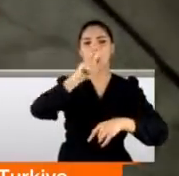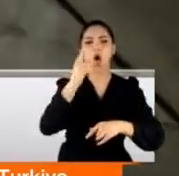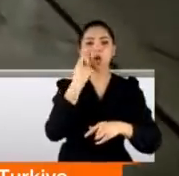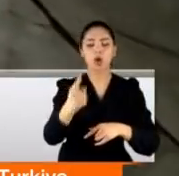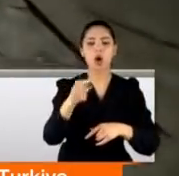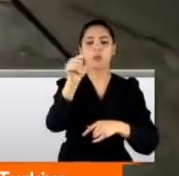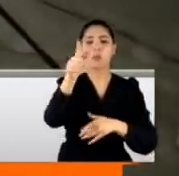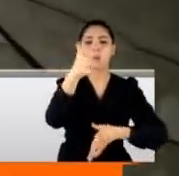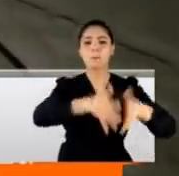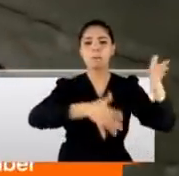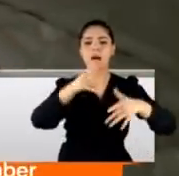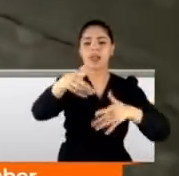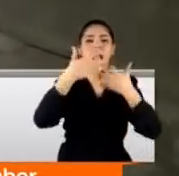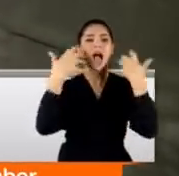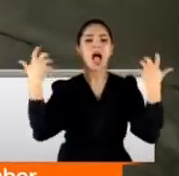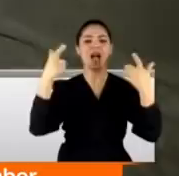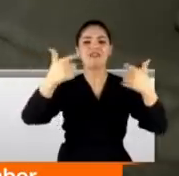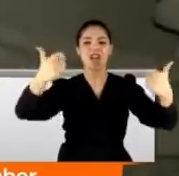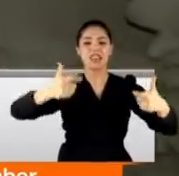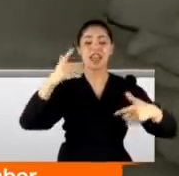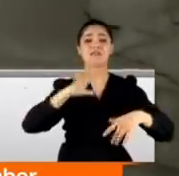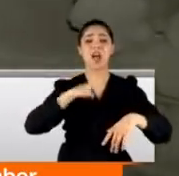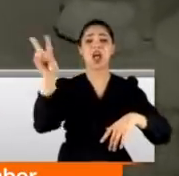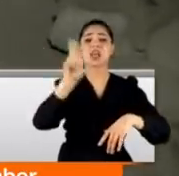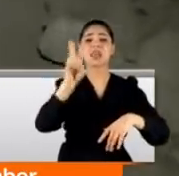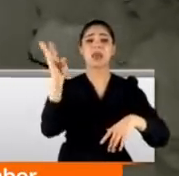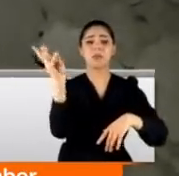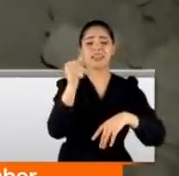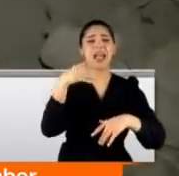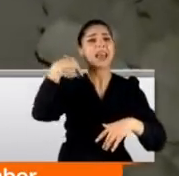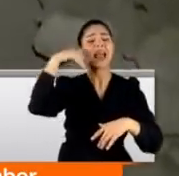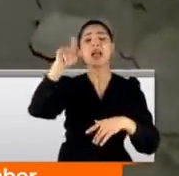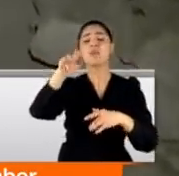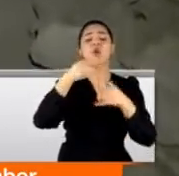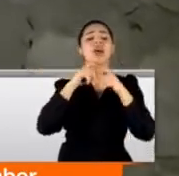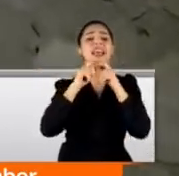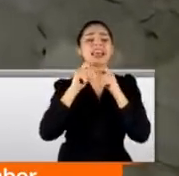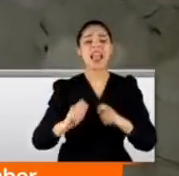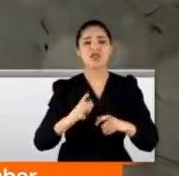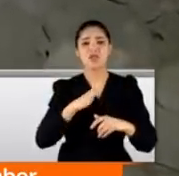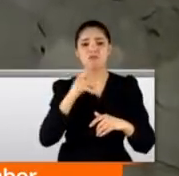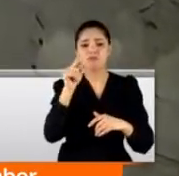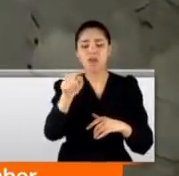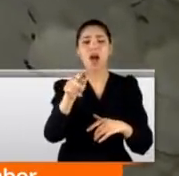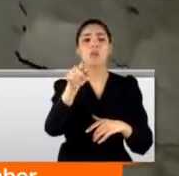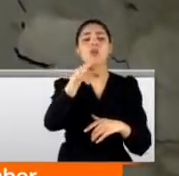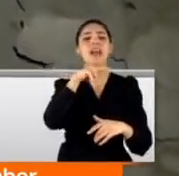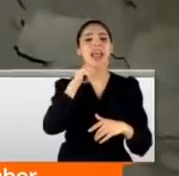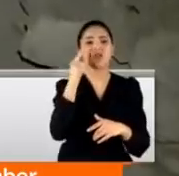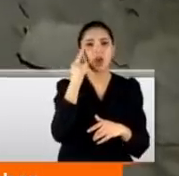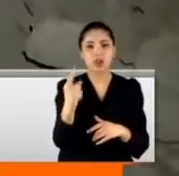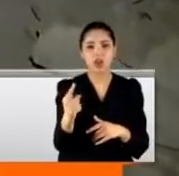yaşandı. Burada bir ahır var. İçeride de 20 kadar keçi bulunuyor ve hemen önündeki bu duvar dışa doğru